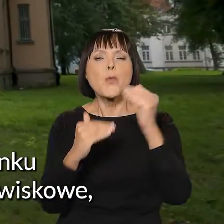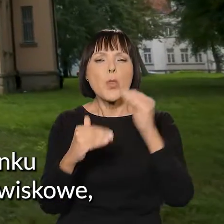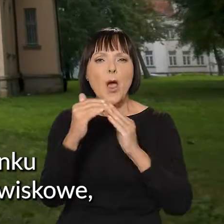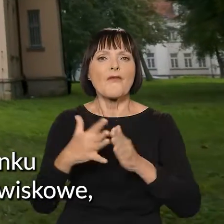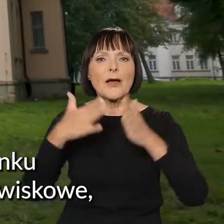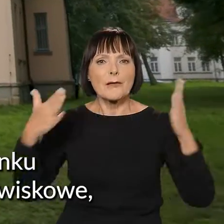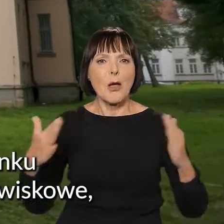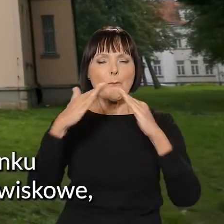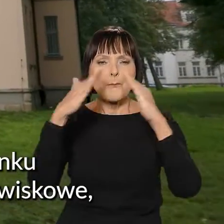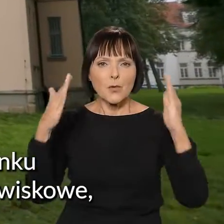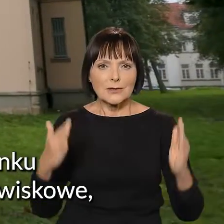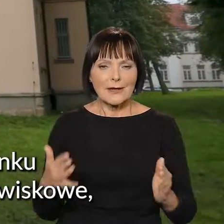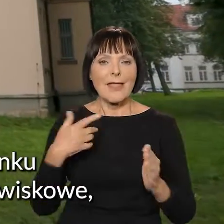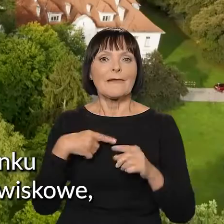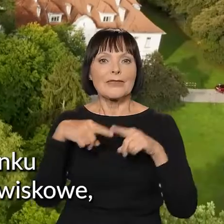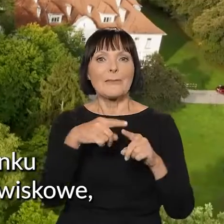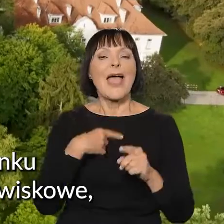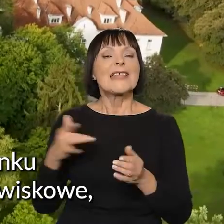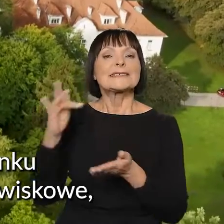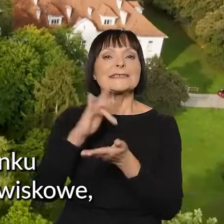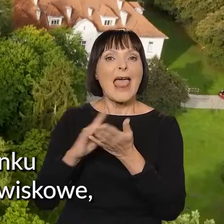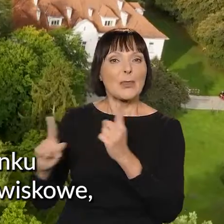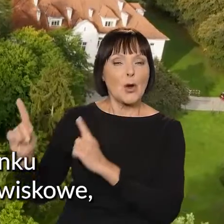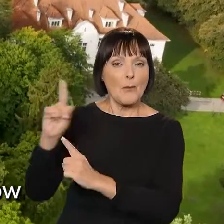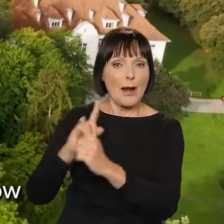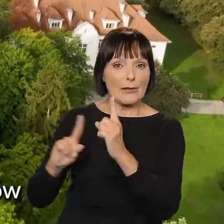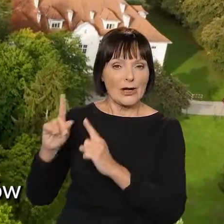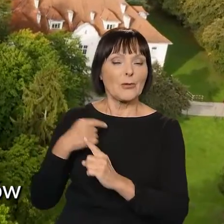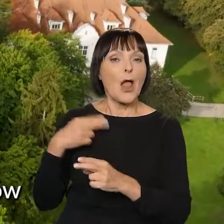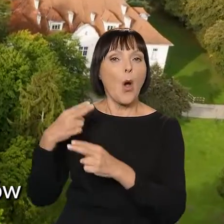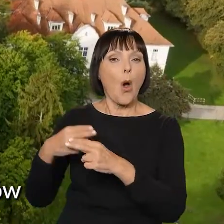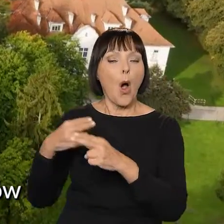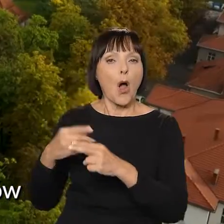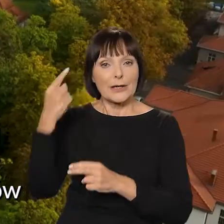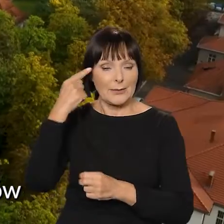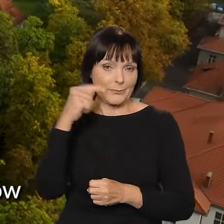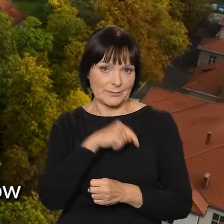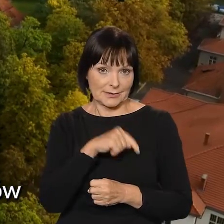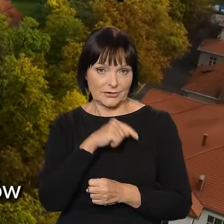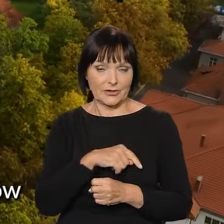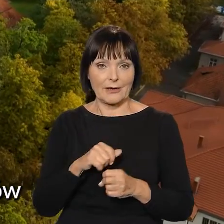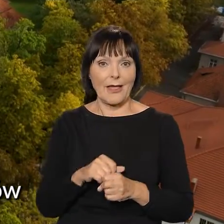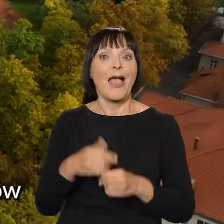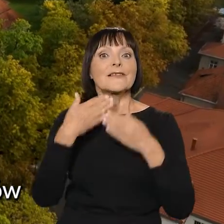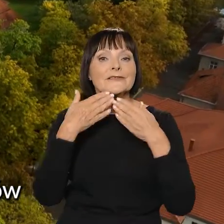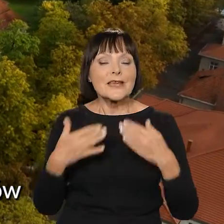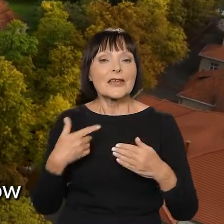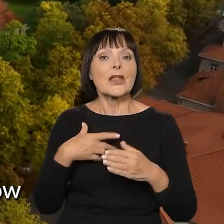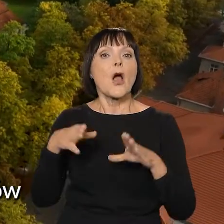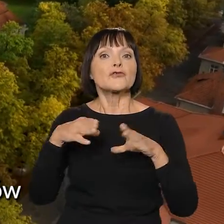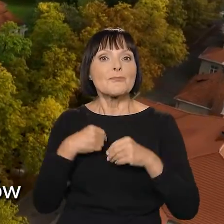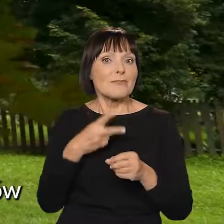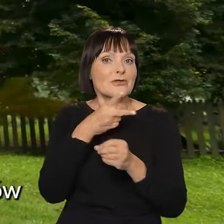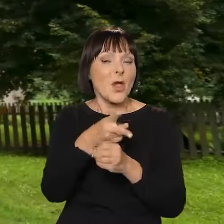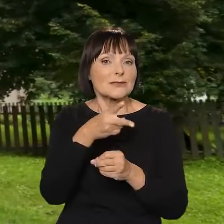rozbudowie budynku z przeznaczeniem na Centrum Ambulatoryjno-Środowiskowe dla pacjentów z problemami psychicznymi. Dzięki temu zwiększymy